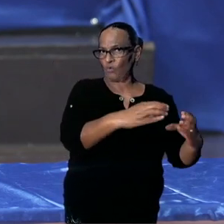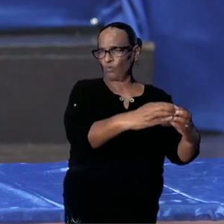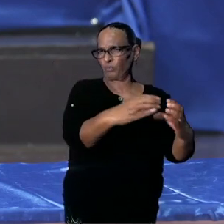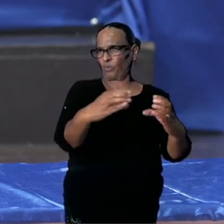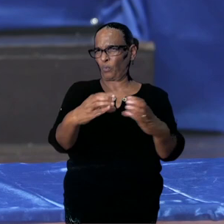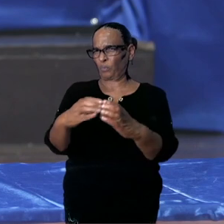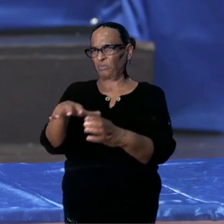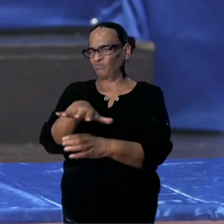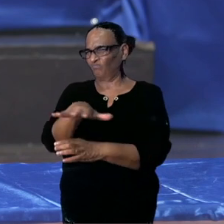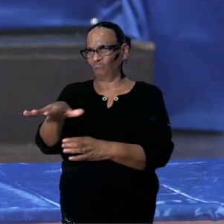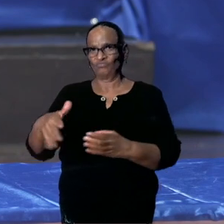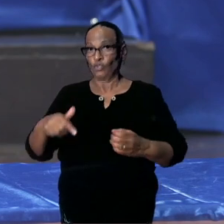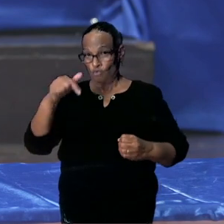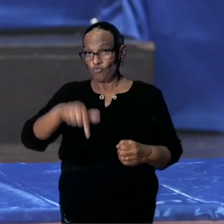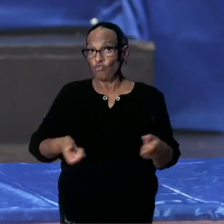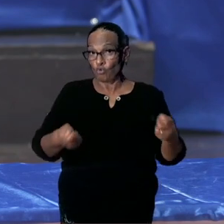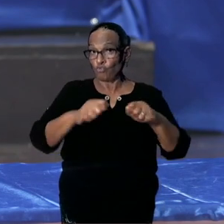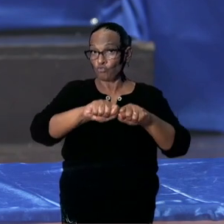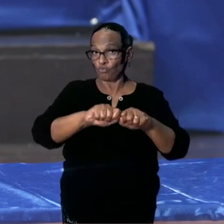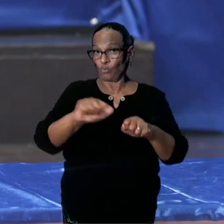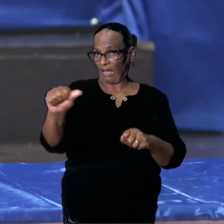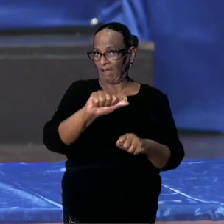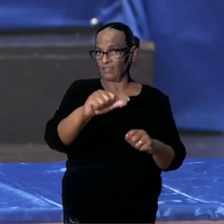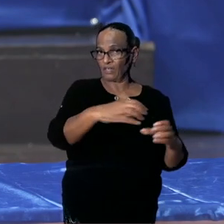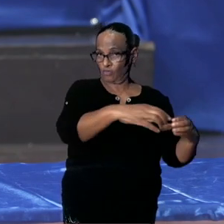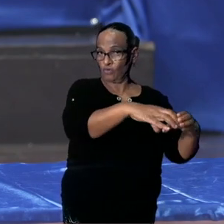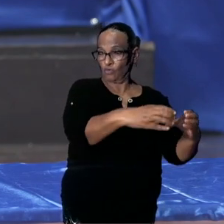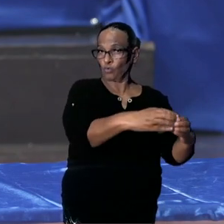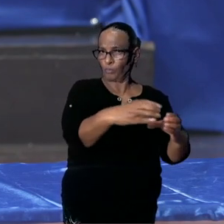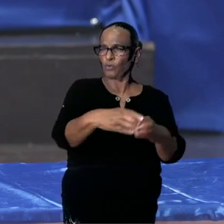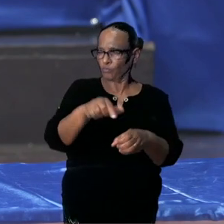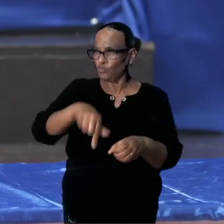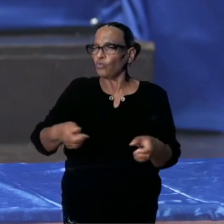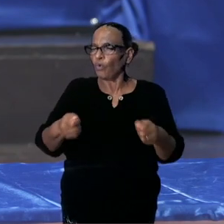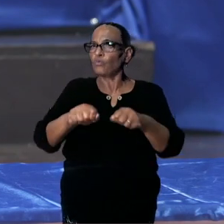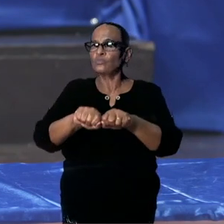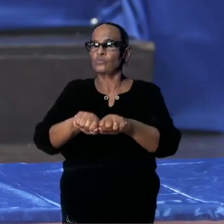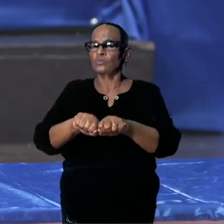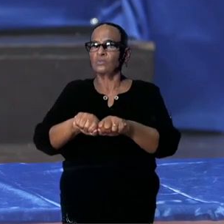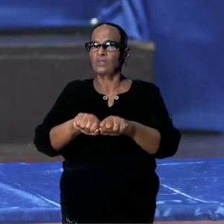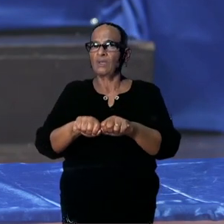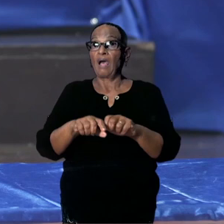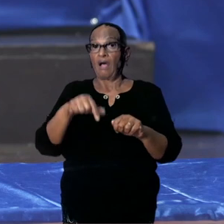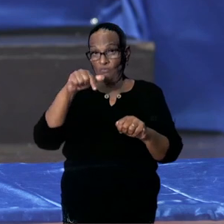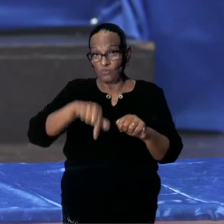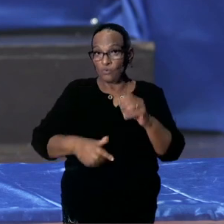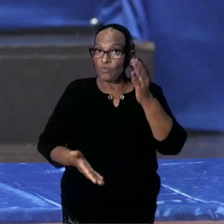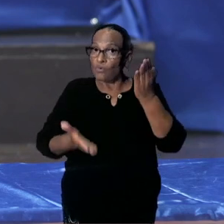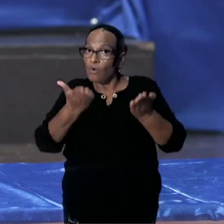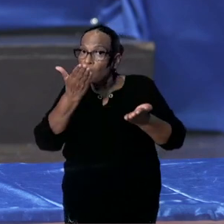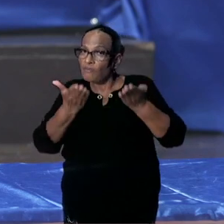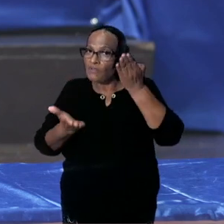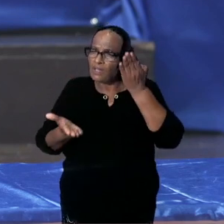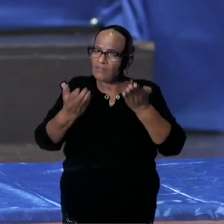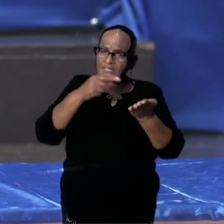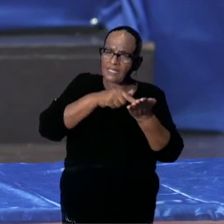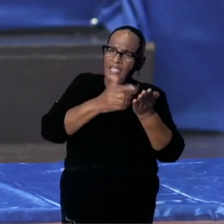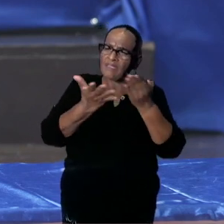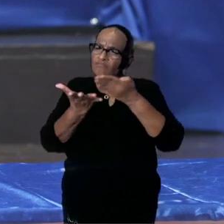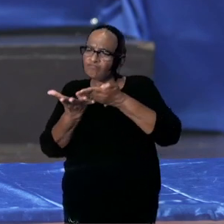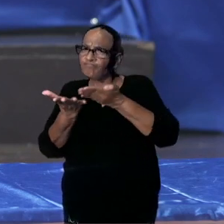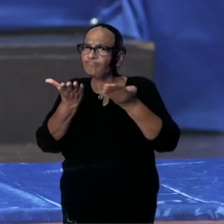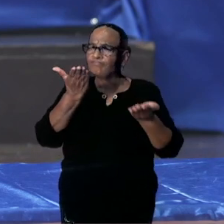nu nog gesloten zijn aan een evaluatie gaan onderwerpen, maar ook